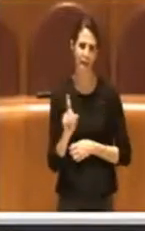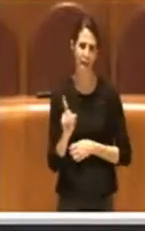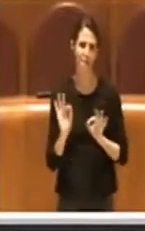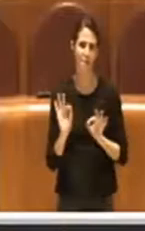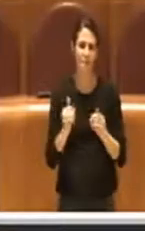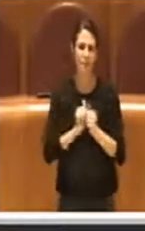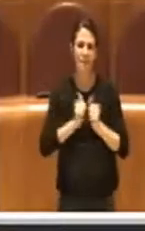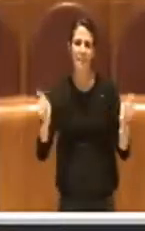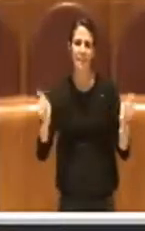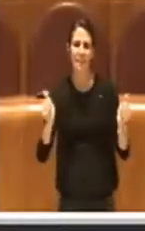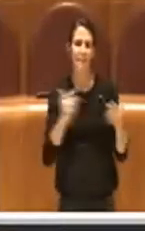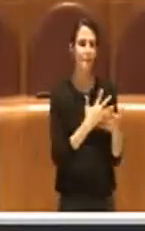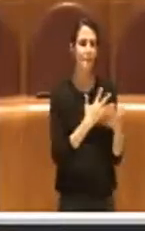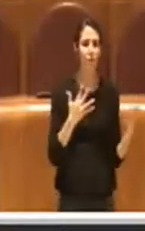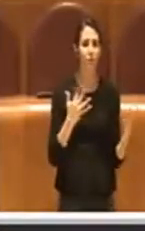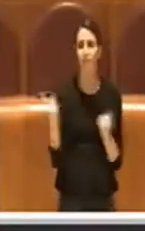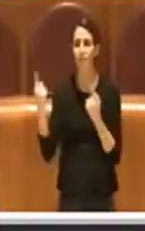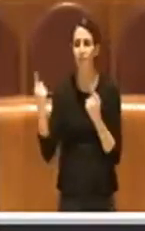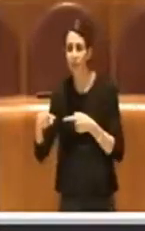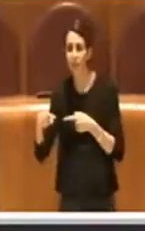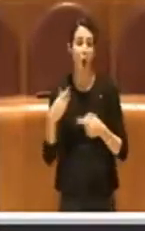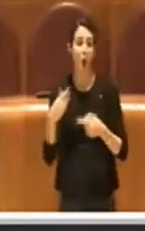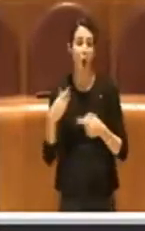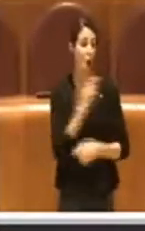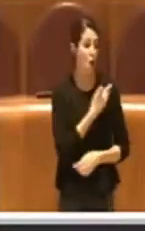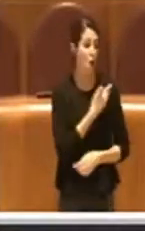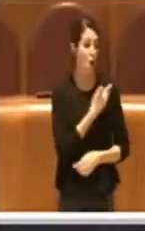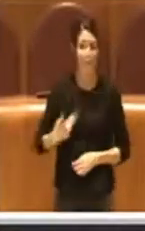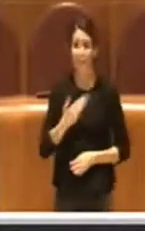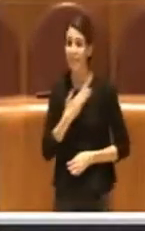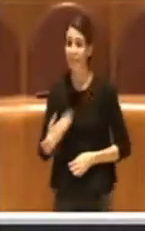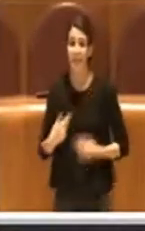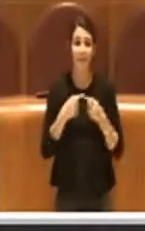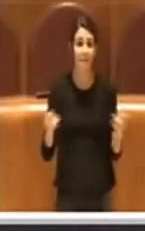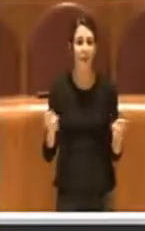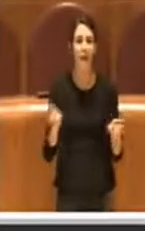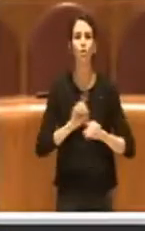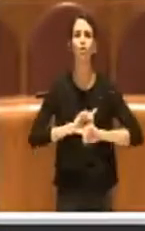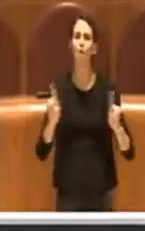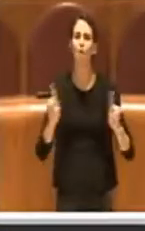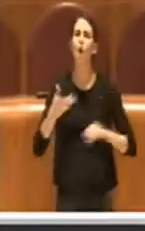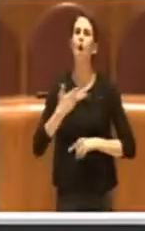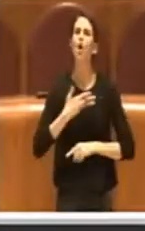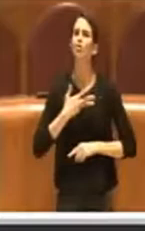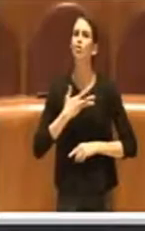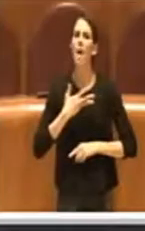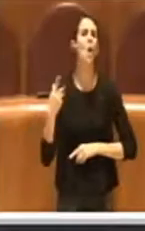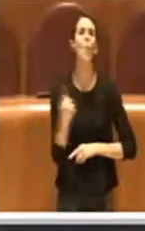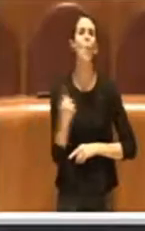il consigliere comunale di maggioranza e il consigliere comunale di opposizione esiste il consigliere comunale